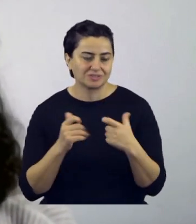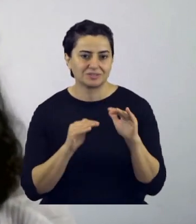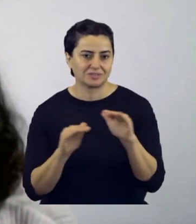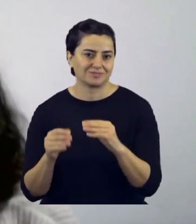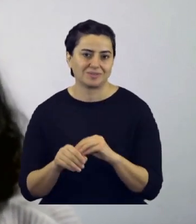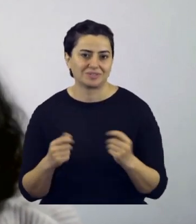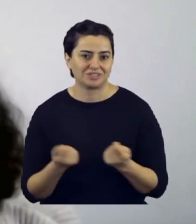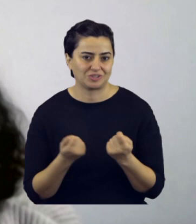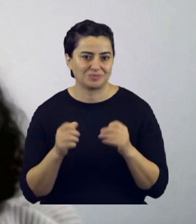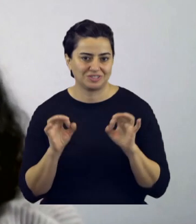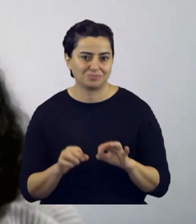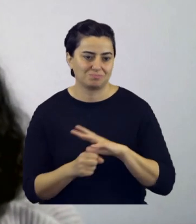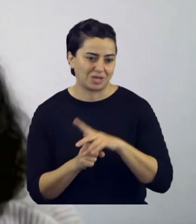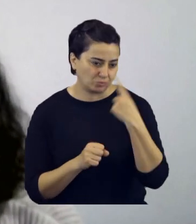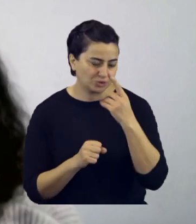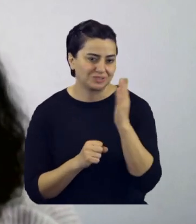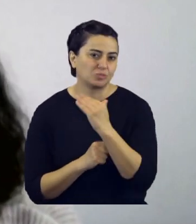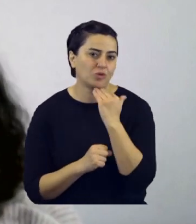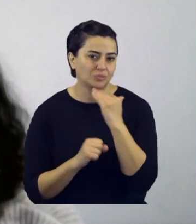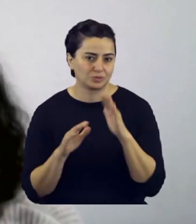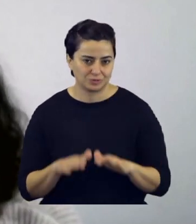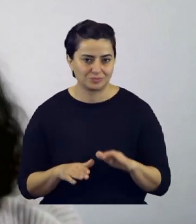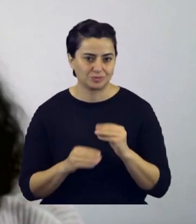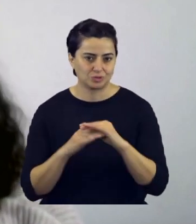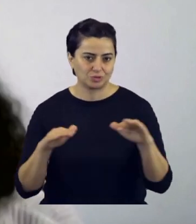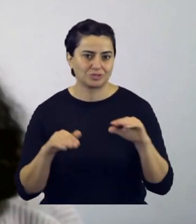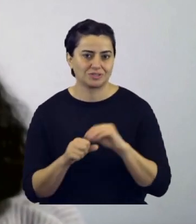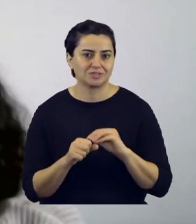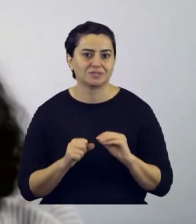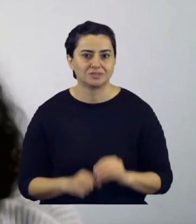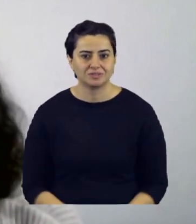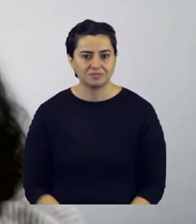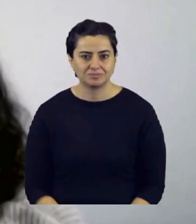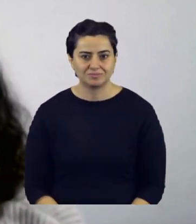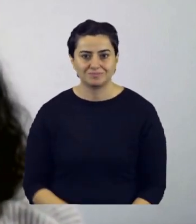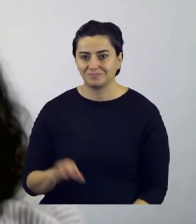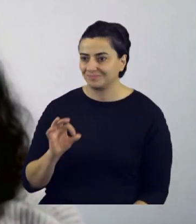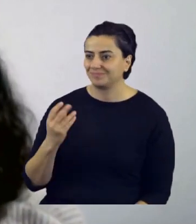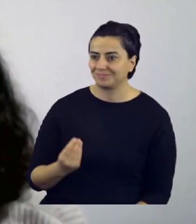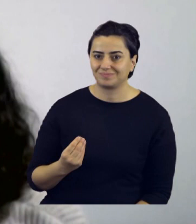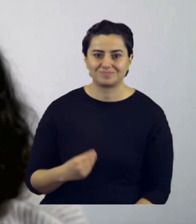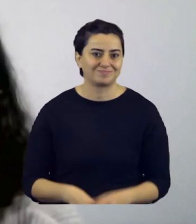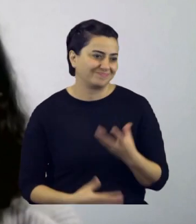Bunun için uğraşıyorum. Ne yazık ki şu an pandemiden dolayı gidemiyorum çocukların iyiliği için ama. Evet.